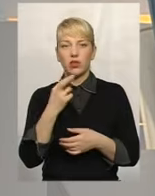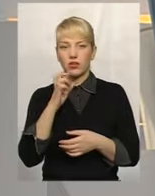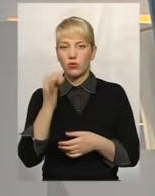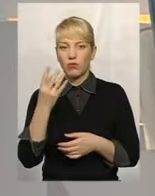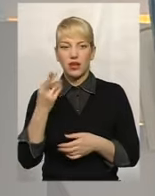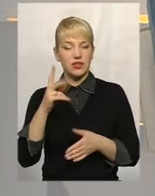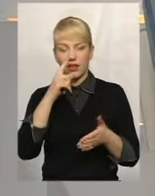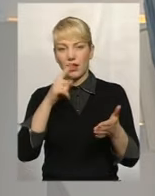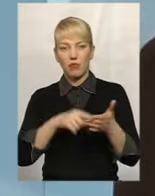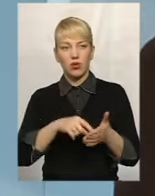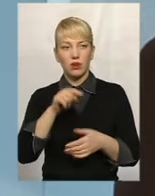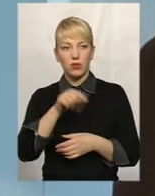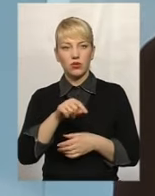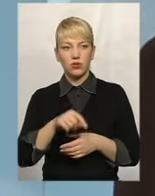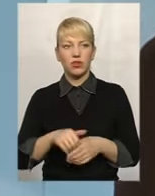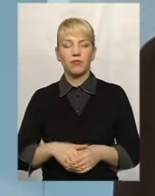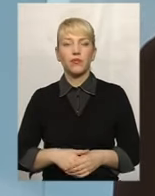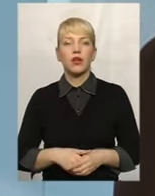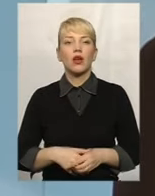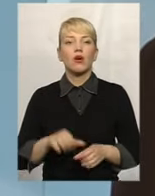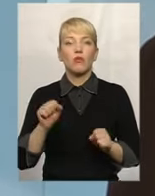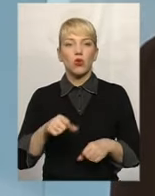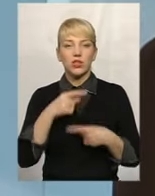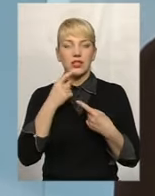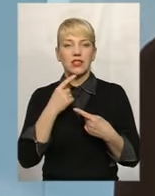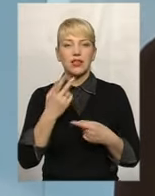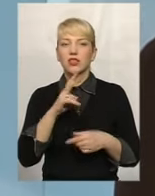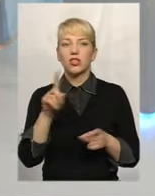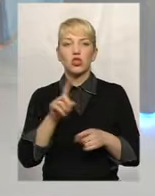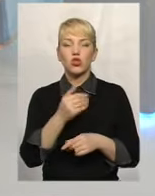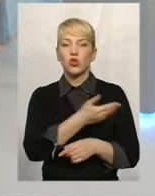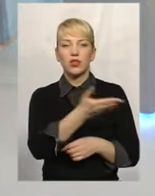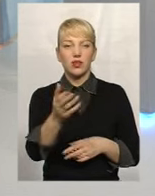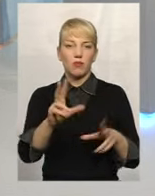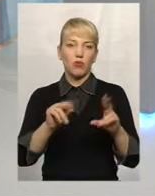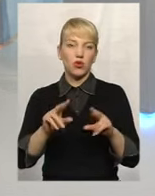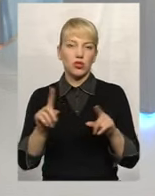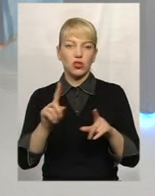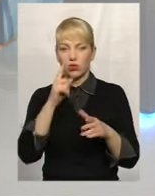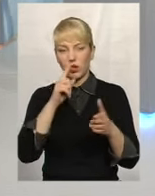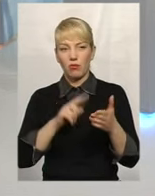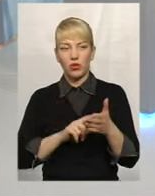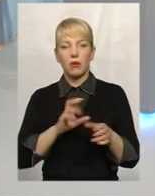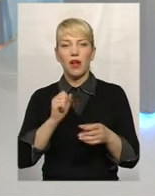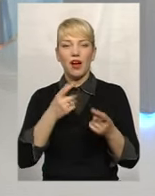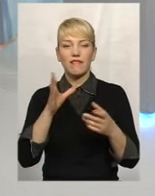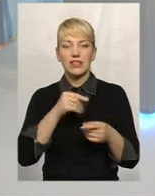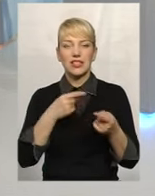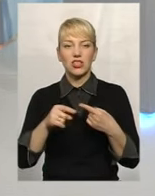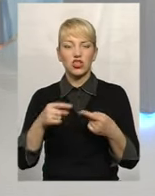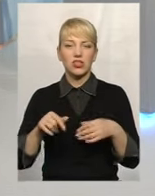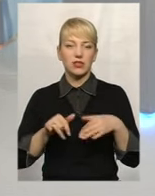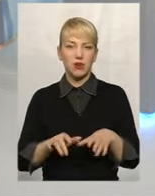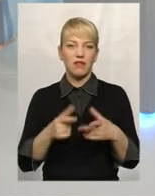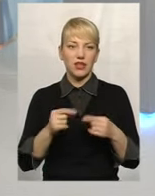потрапили? Так, не потрапили. Можна сказати, що їм пощастило, що вони не потрапили. Всі інші справи, де вже